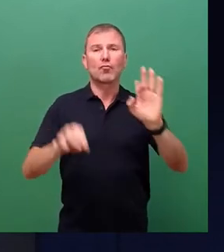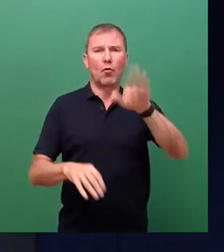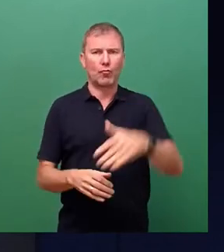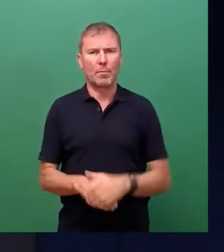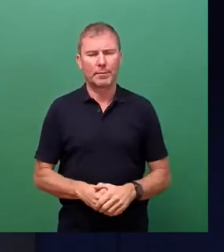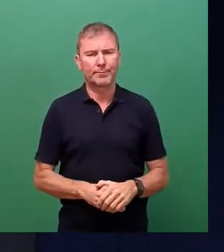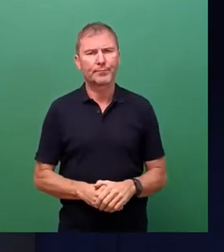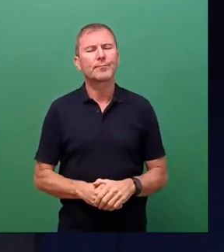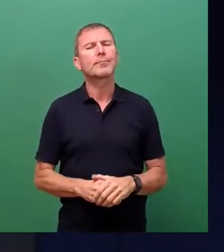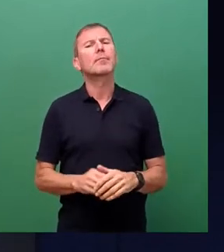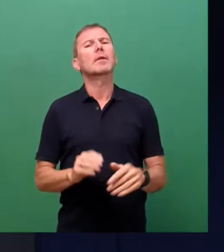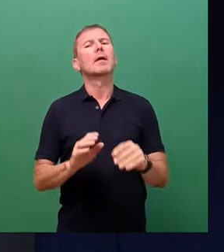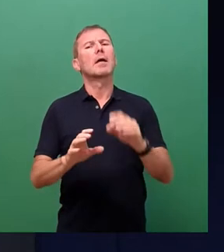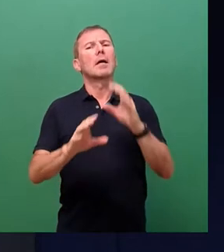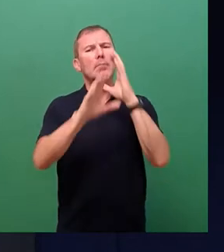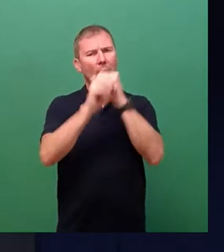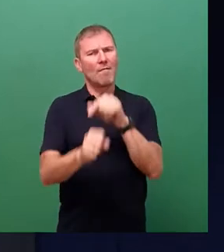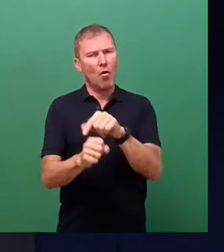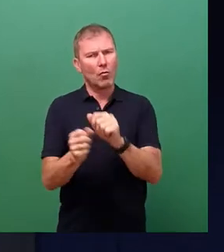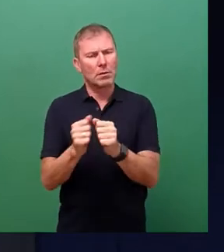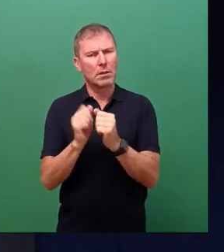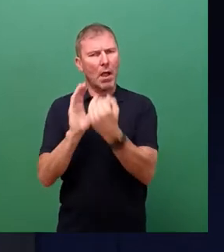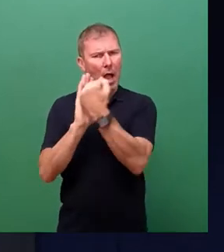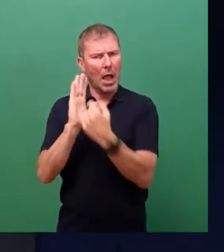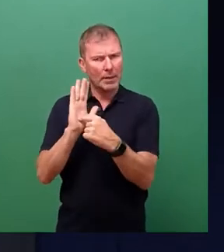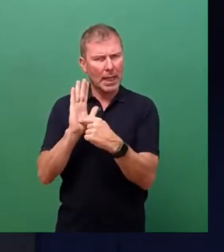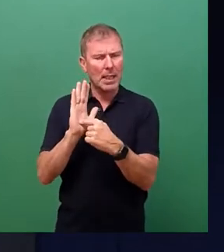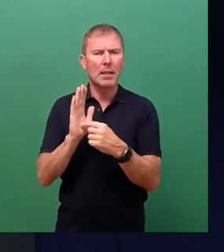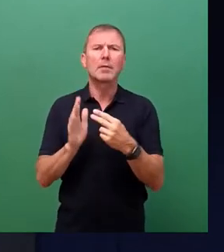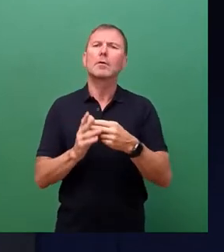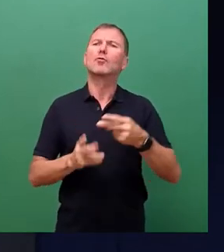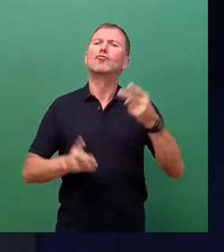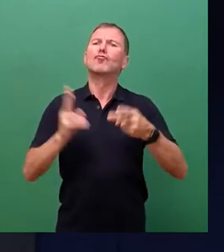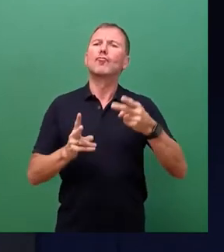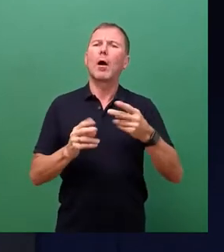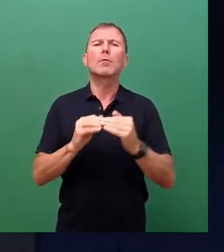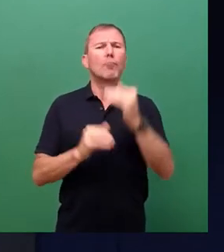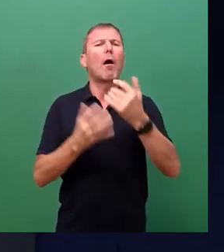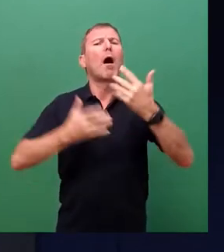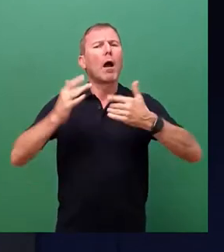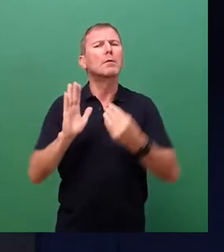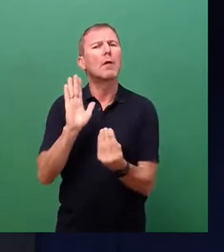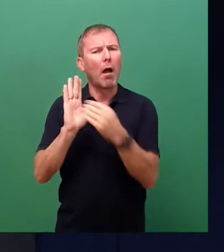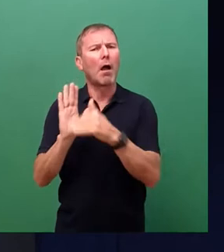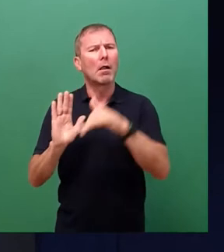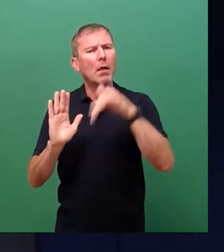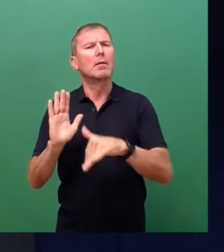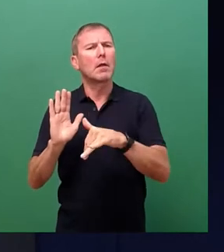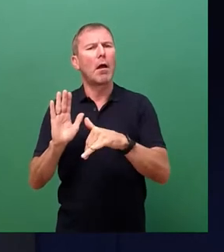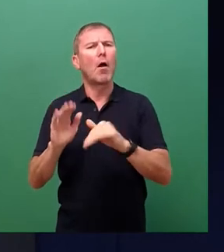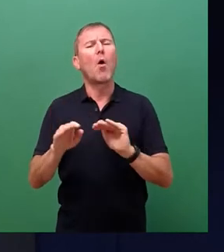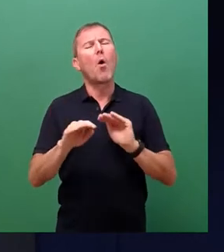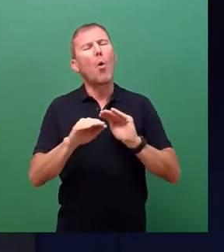des Fokus auch noch die Größenordnung der Schäden benannt worden, mehr als zwei